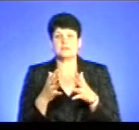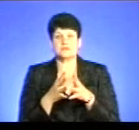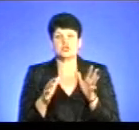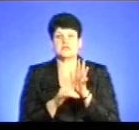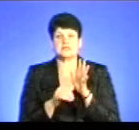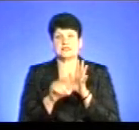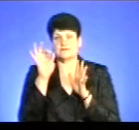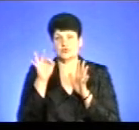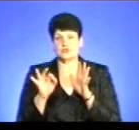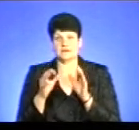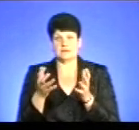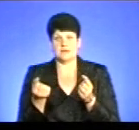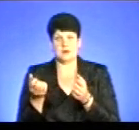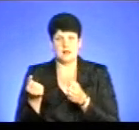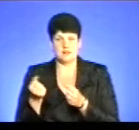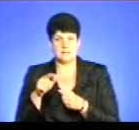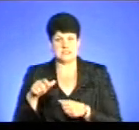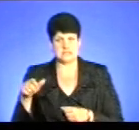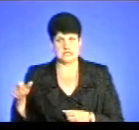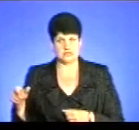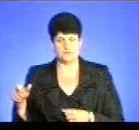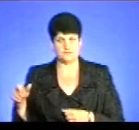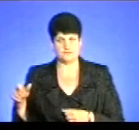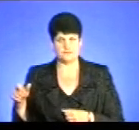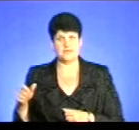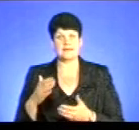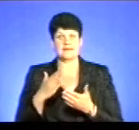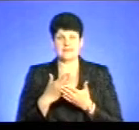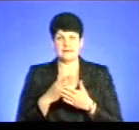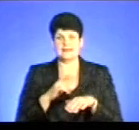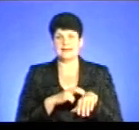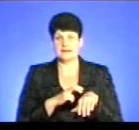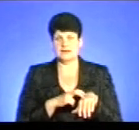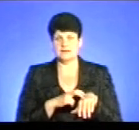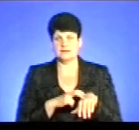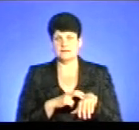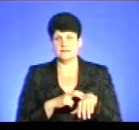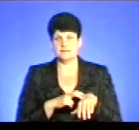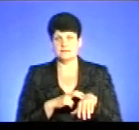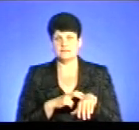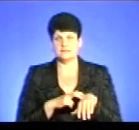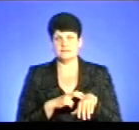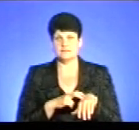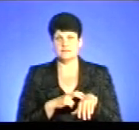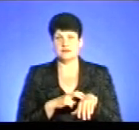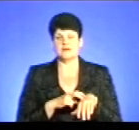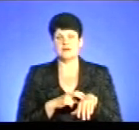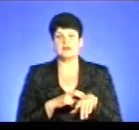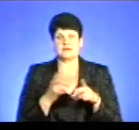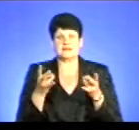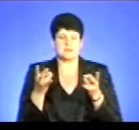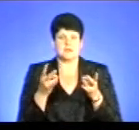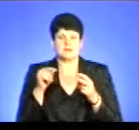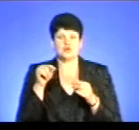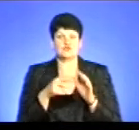набрали пацієнтів. Є лікарі, які вже з тої тисячі 800, які належаться